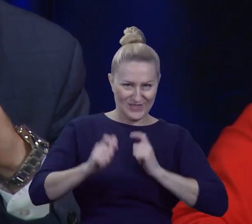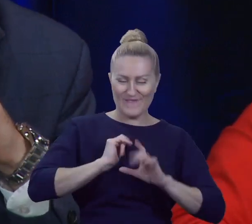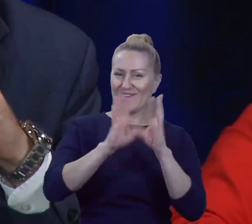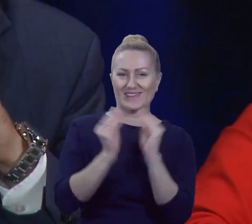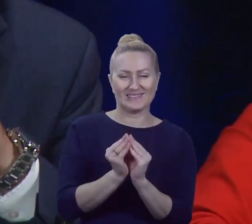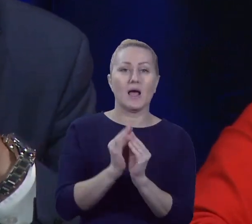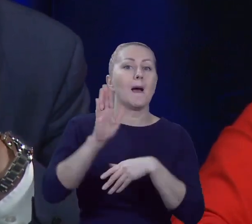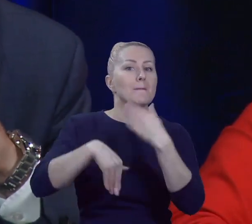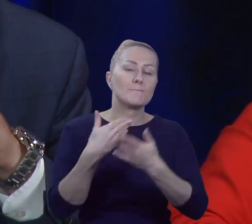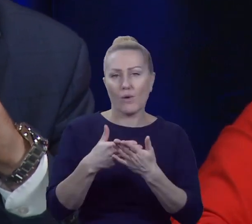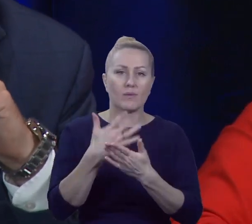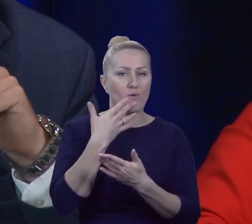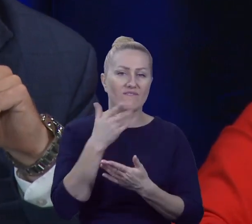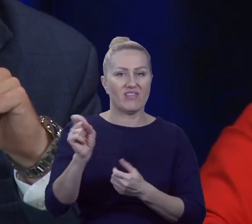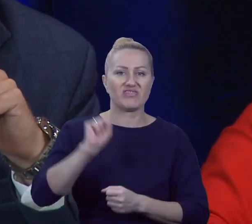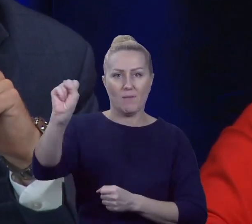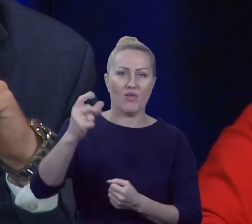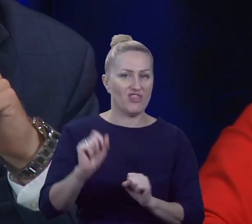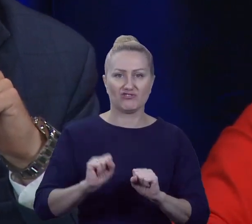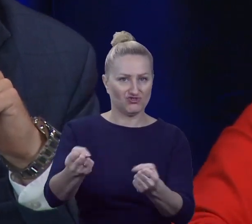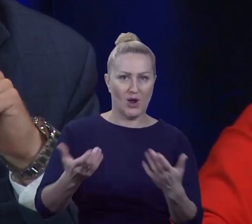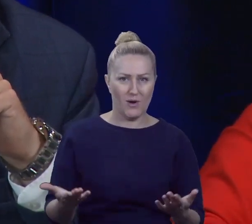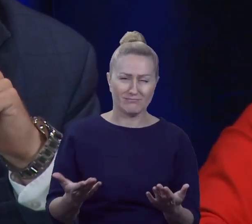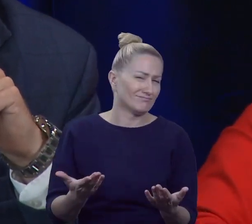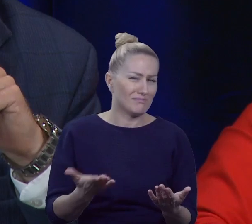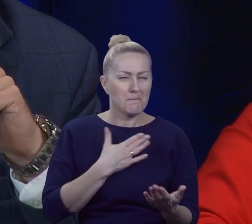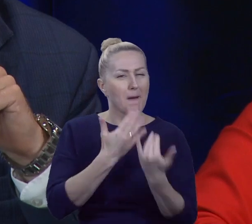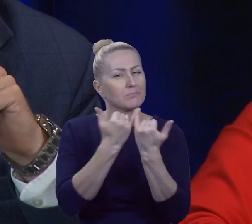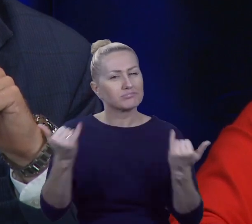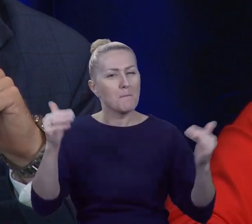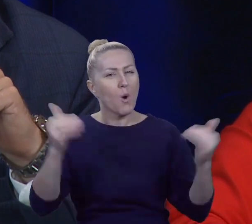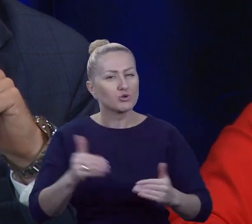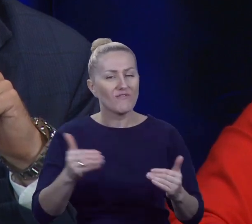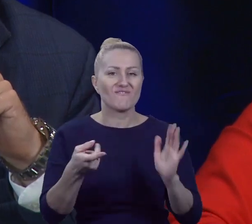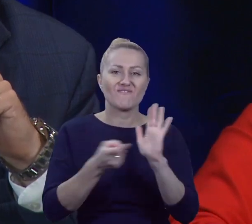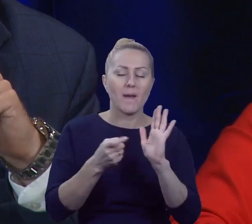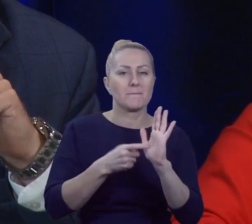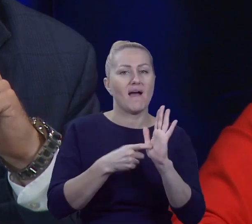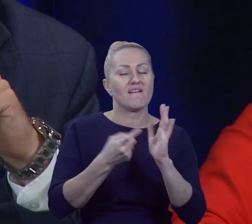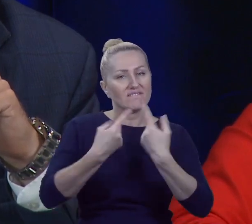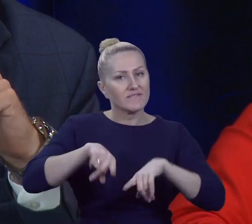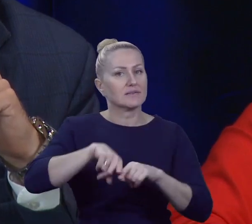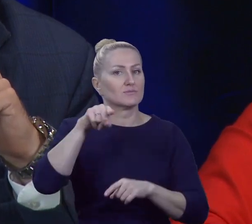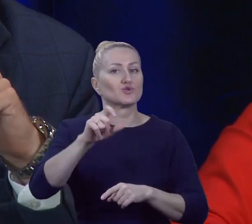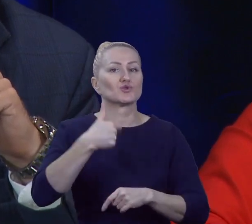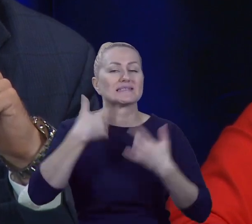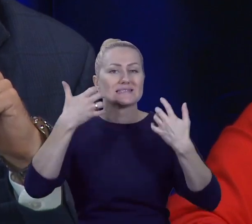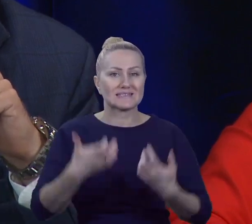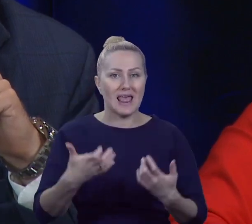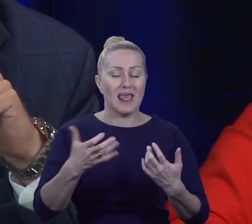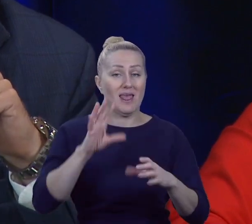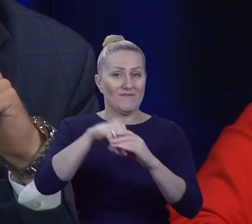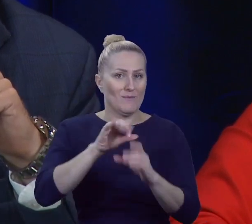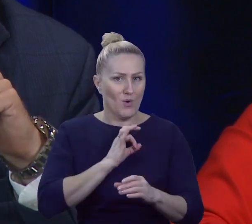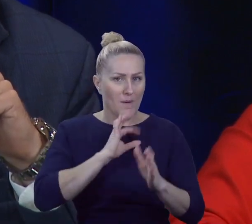jestem w powiedzieć, ale demokracja nie działa. Mam różne możliwości egzekwowania tego, co chcę w swoim mieście